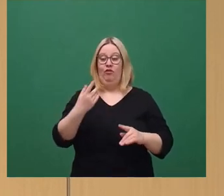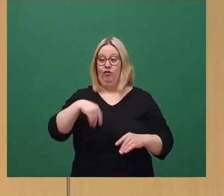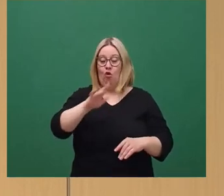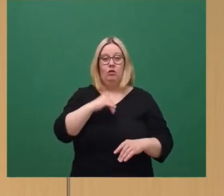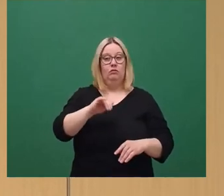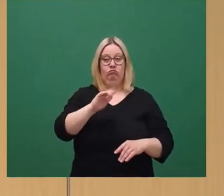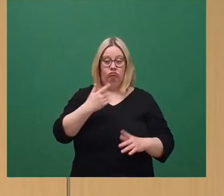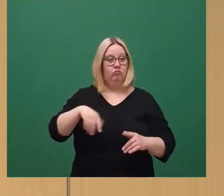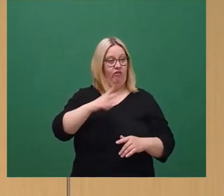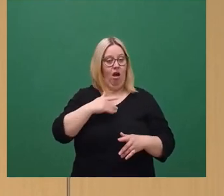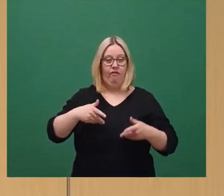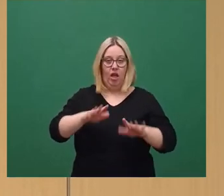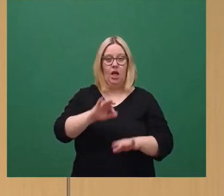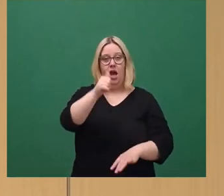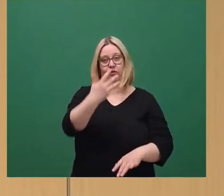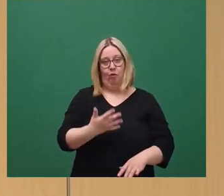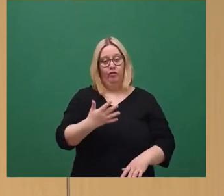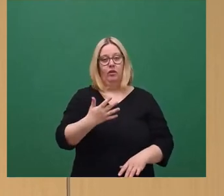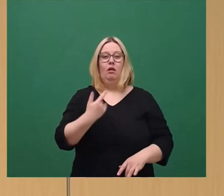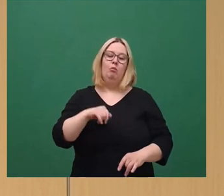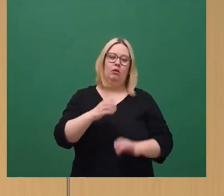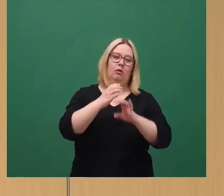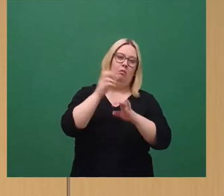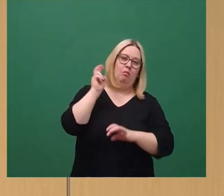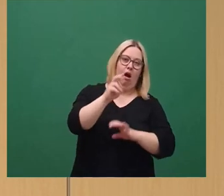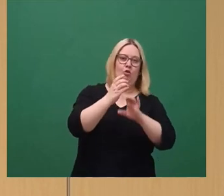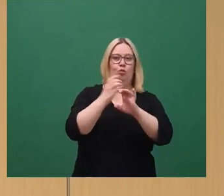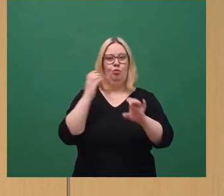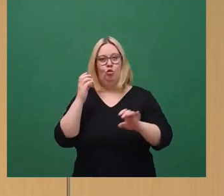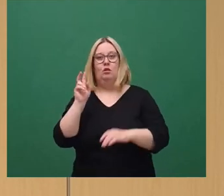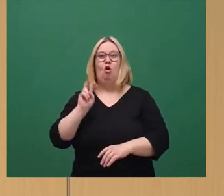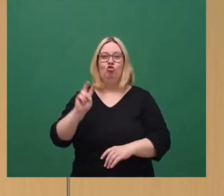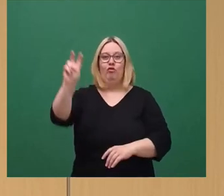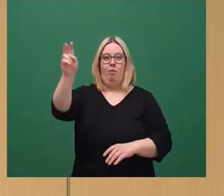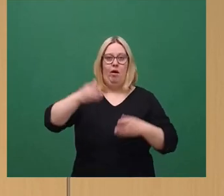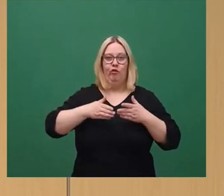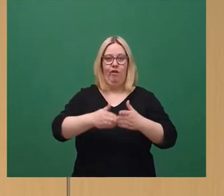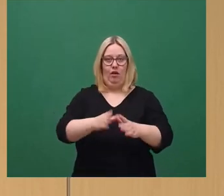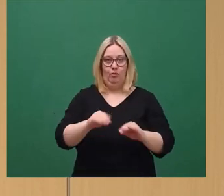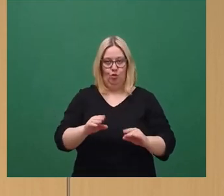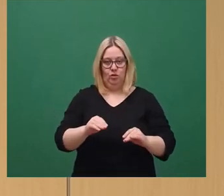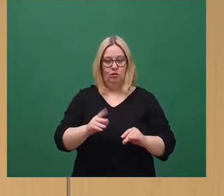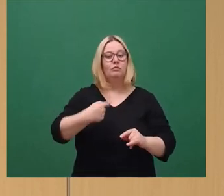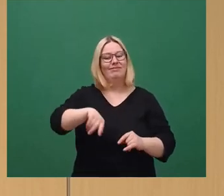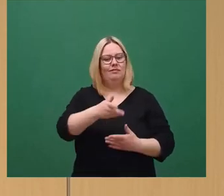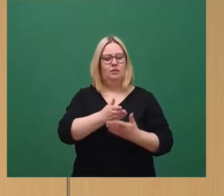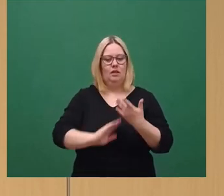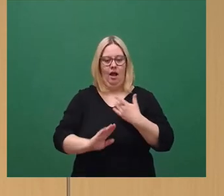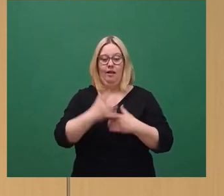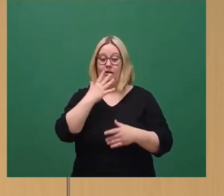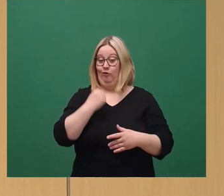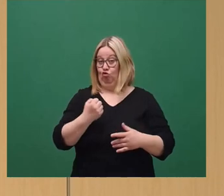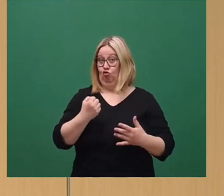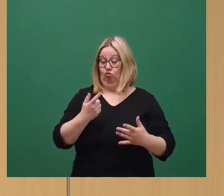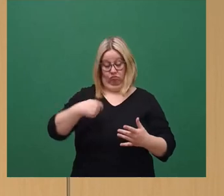Dresden wird mit Bahn und Bus oder auch mit Fähre und Schwebebahn erledigt. Diesen Anteil wollen wir nach den uns hier